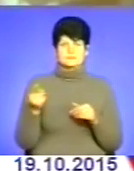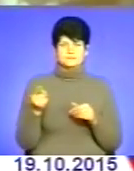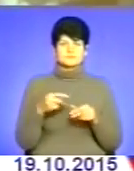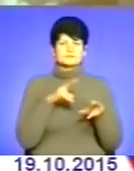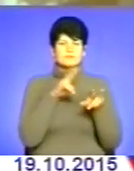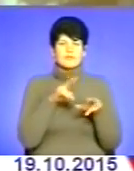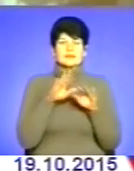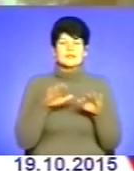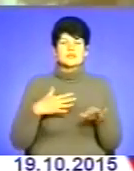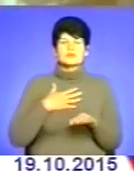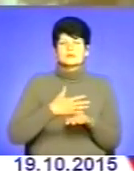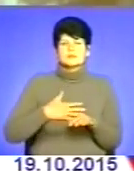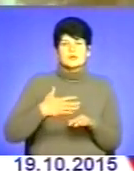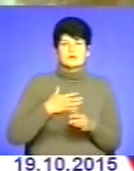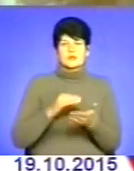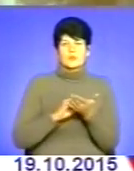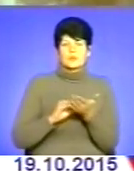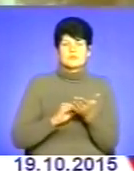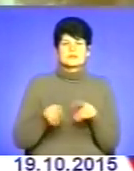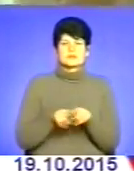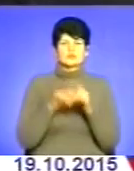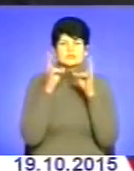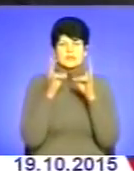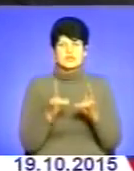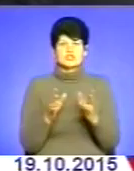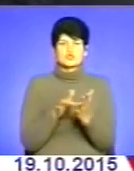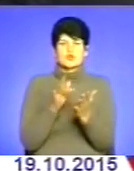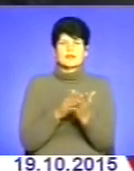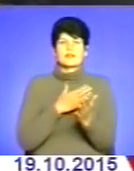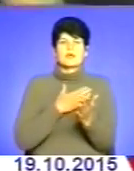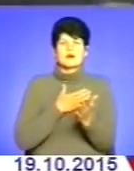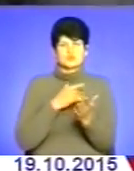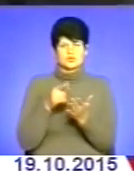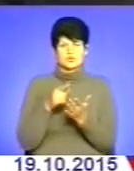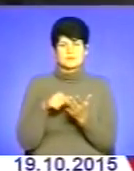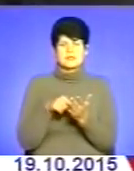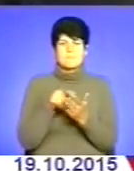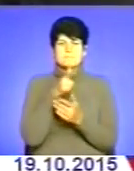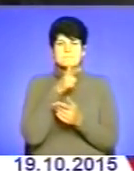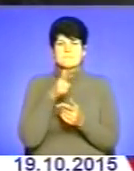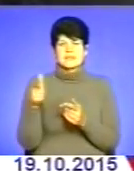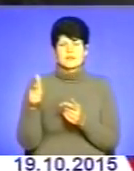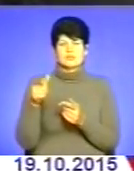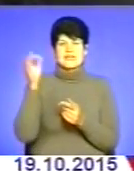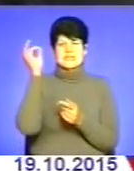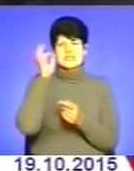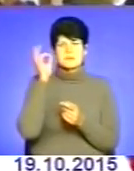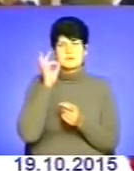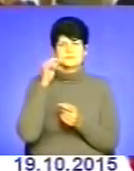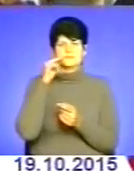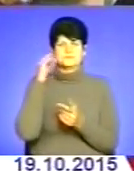дитячих переживань автор описує також трагічні сторінки нашого міста Періоду німецької та більшовицької окупації